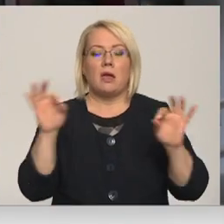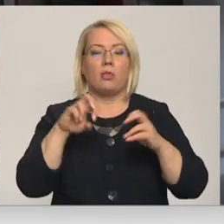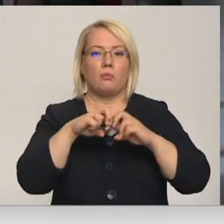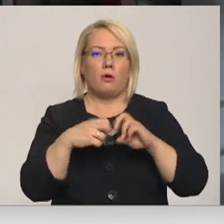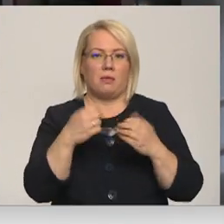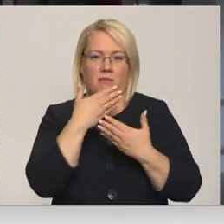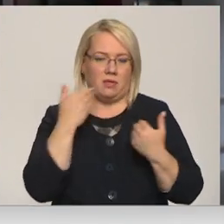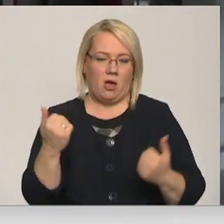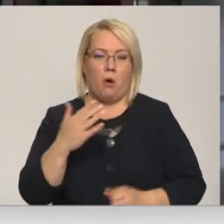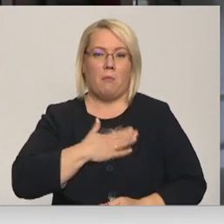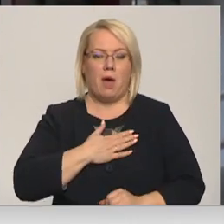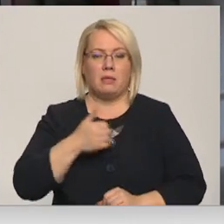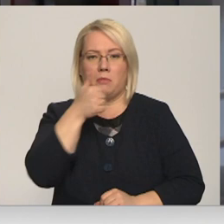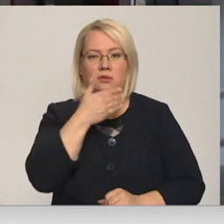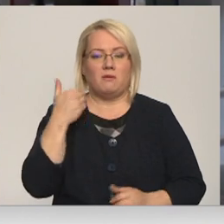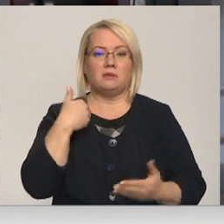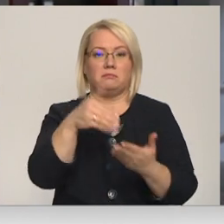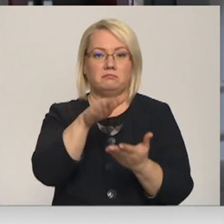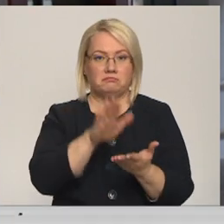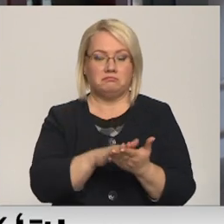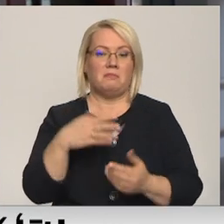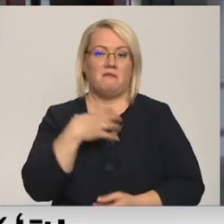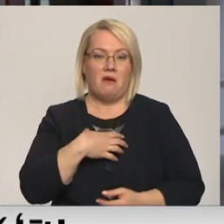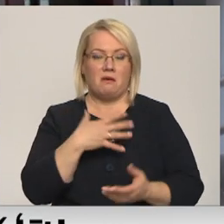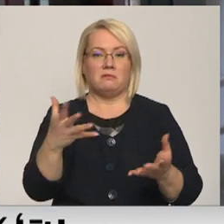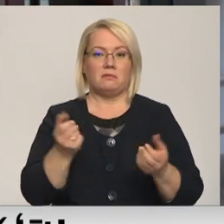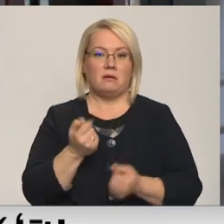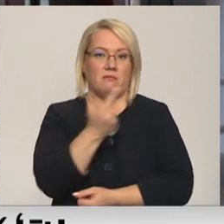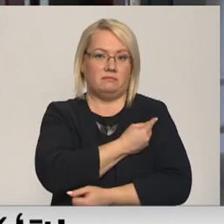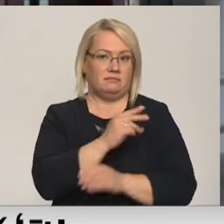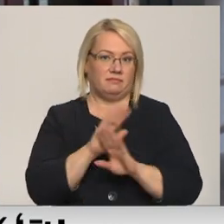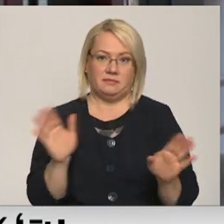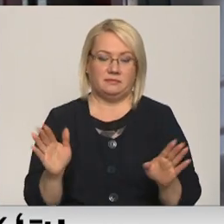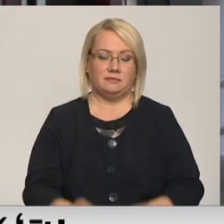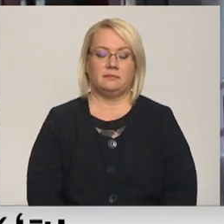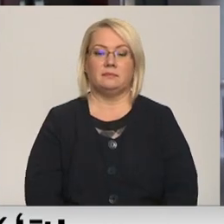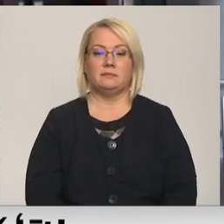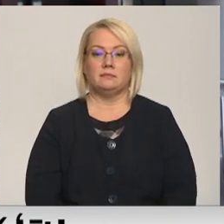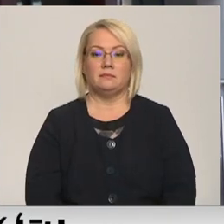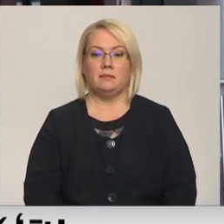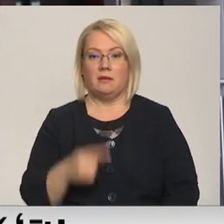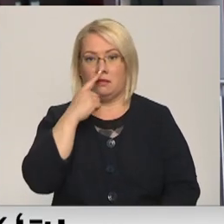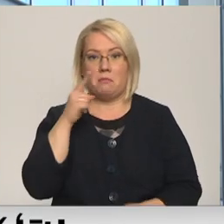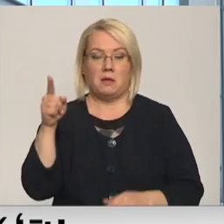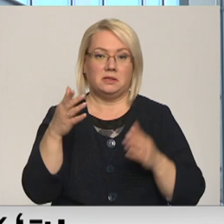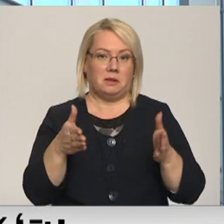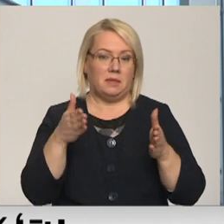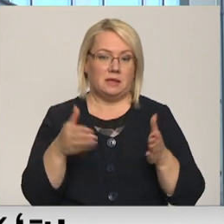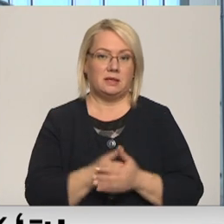Man personīgi neesmu. Pierkstīsies, kad vajag, tad saņem. Uz kuriem jūs pierakstījāties? Šeit patām slimnīcā.